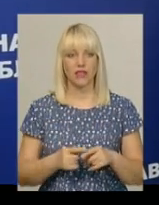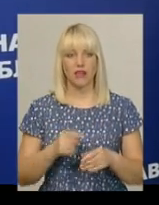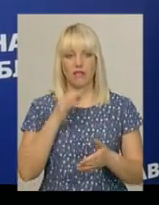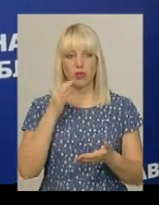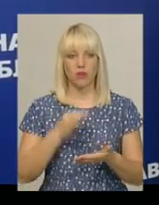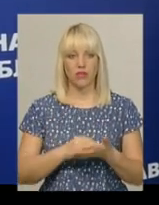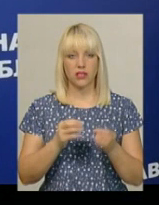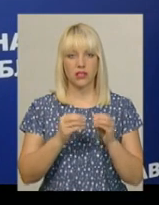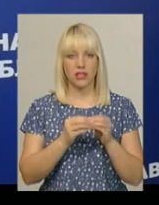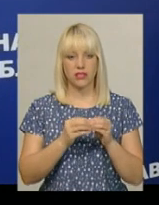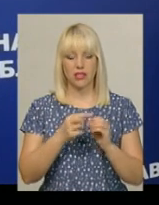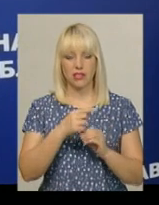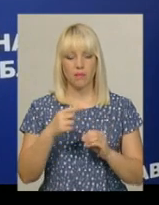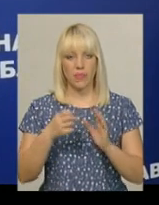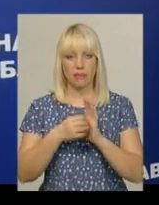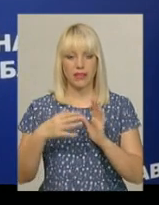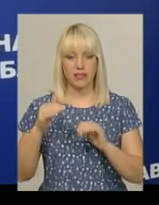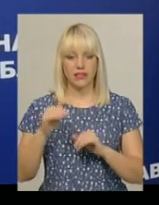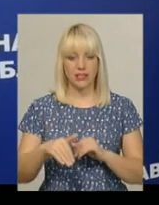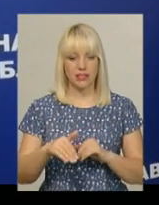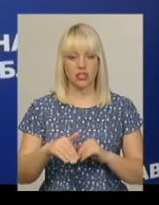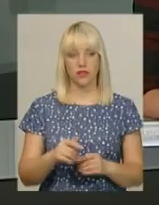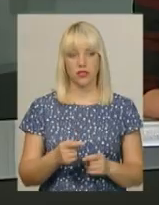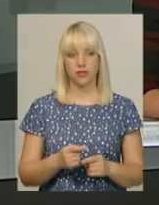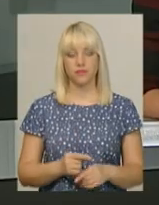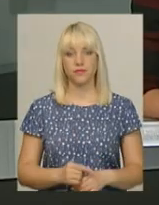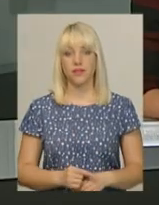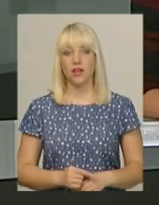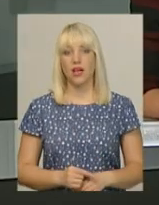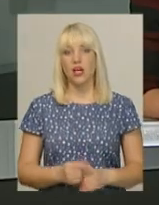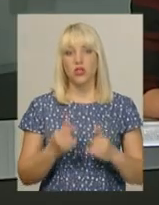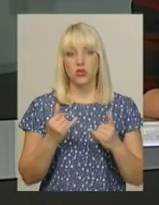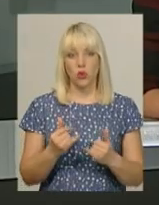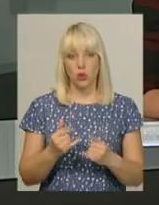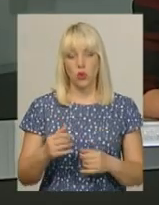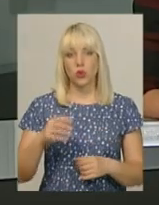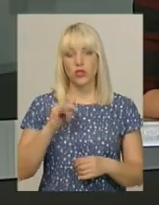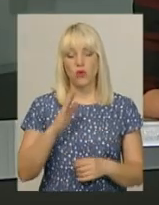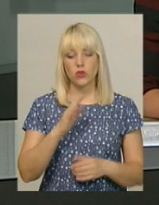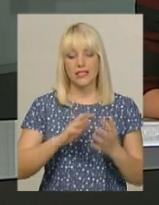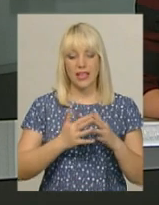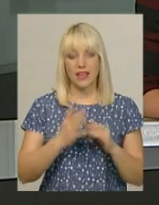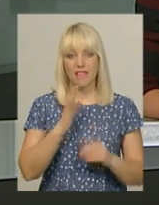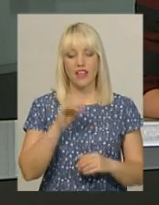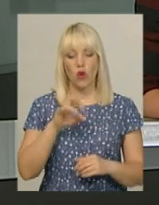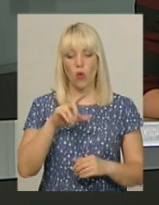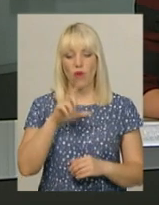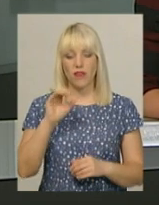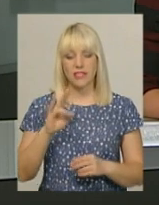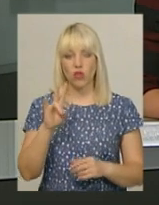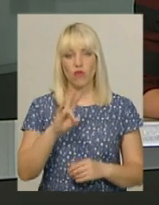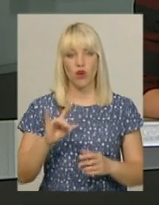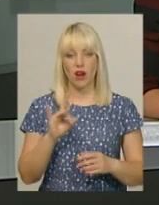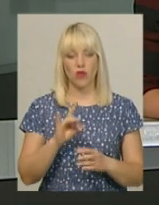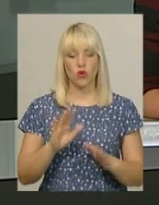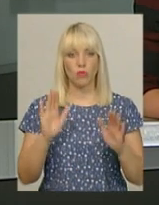10 до 15 тисячних визукових мінім доходів громадян. Сьогодні у селі Вільховець Новоушицького району попрощалися